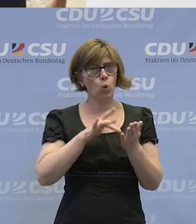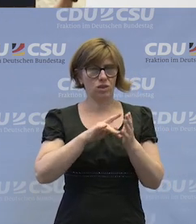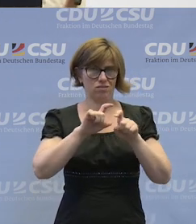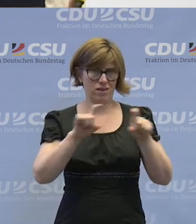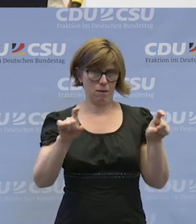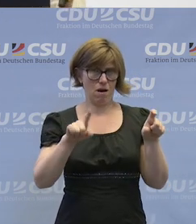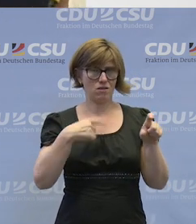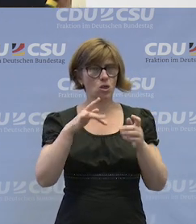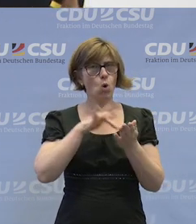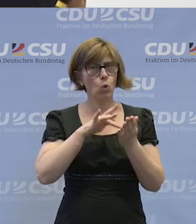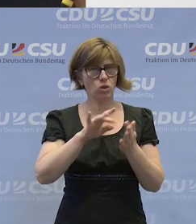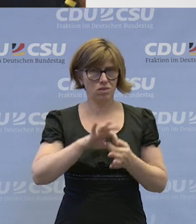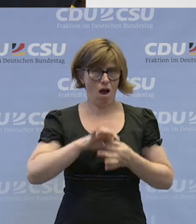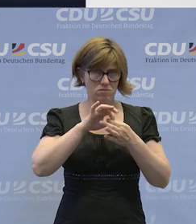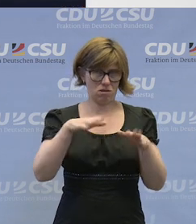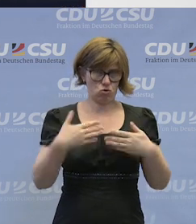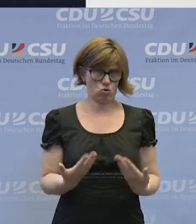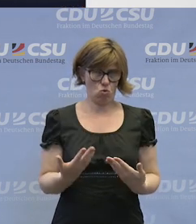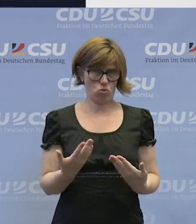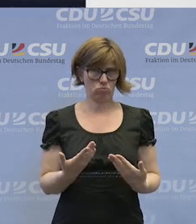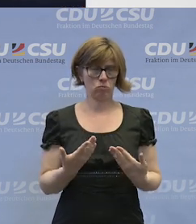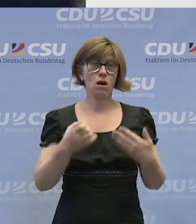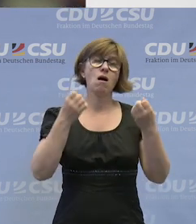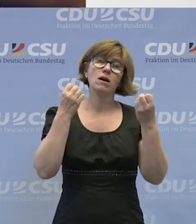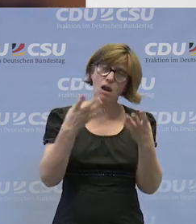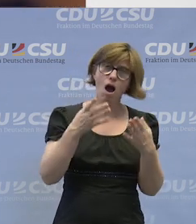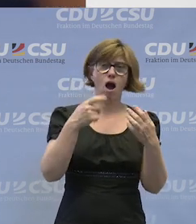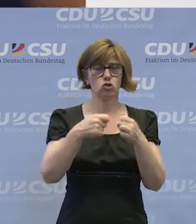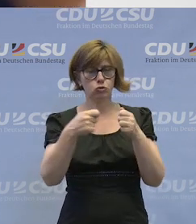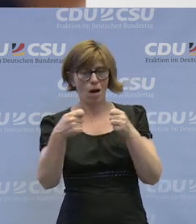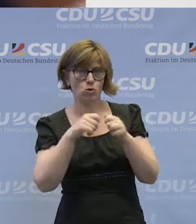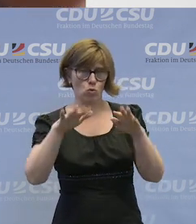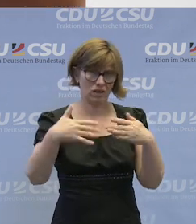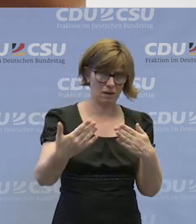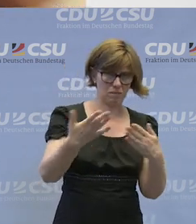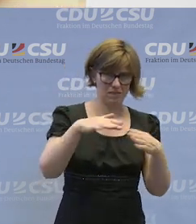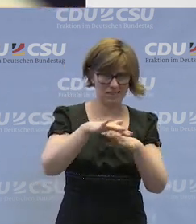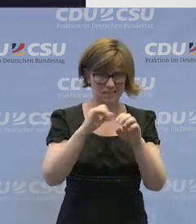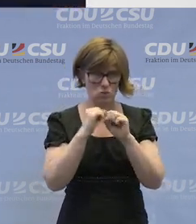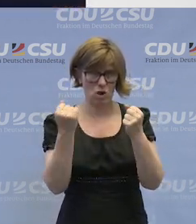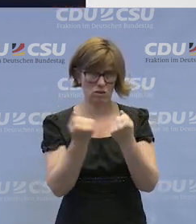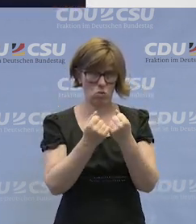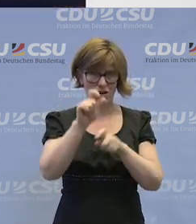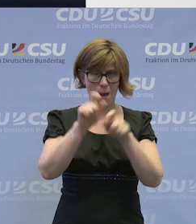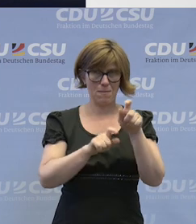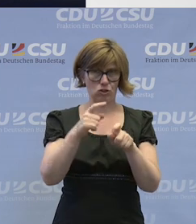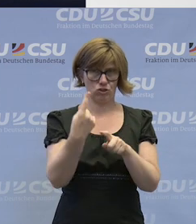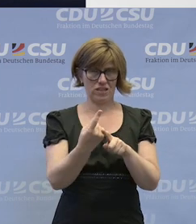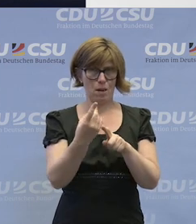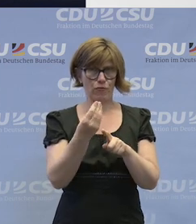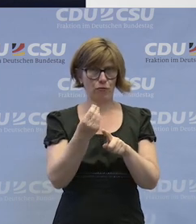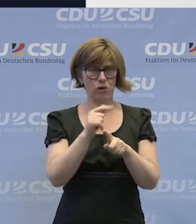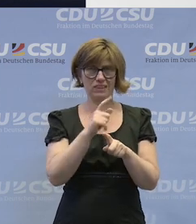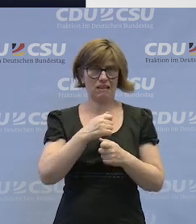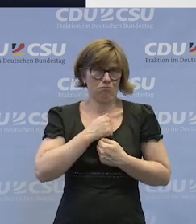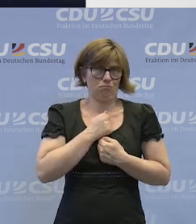und dann auch der Grundansatz, dass es dabei natürlich immer zu Spannungen kommt und sich dann der Mensch möglicherweise nicht